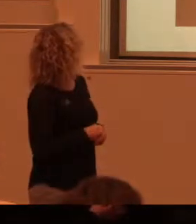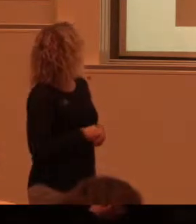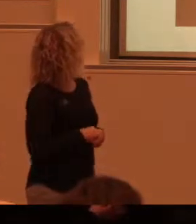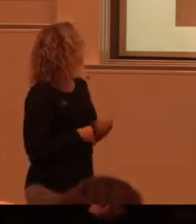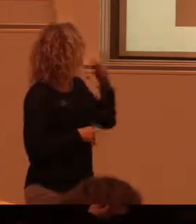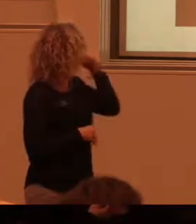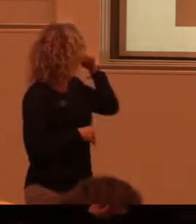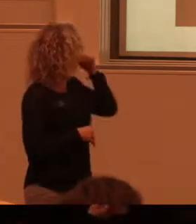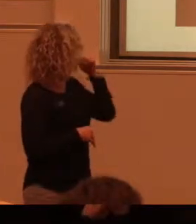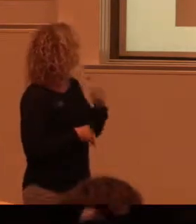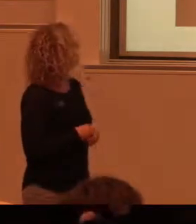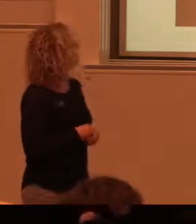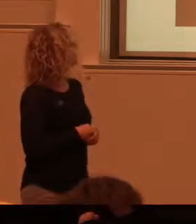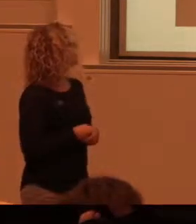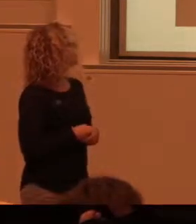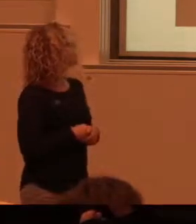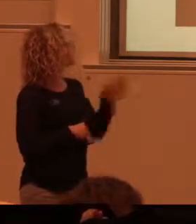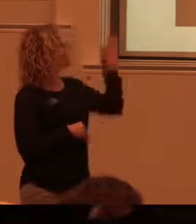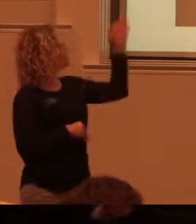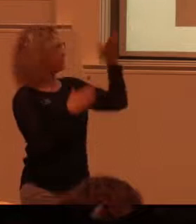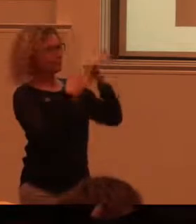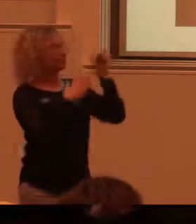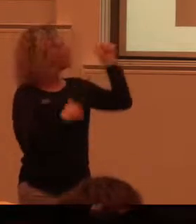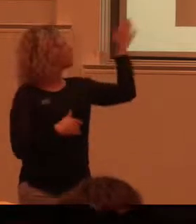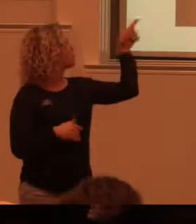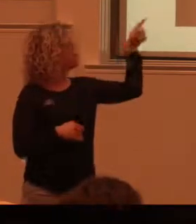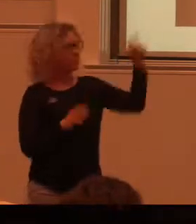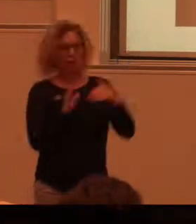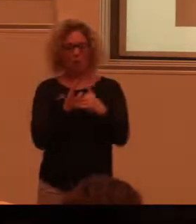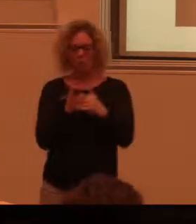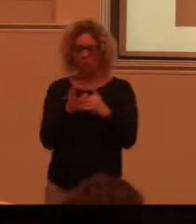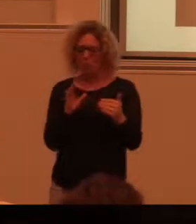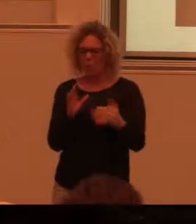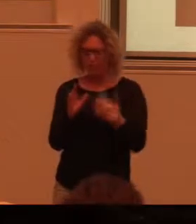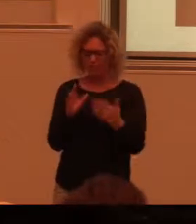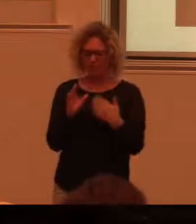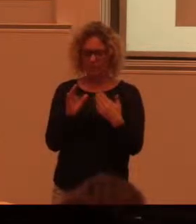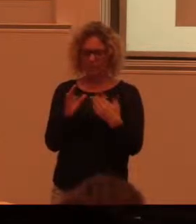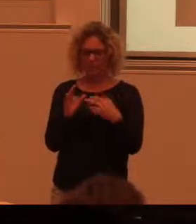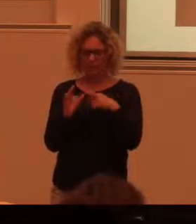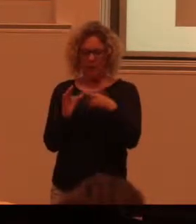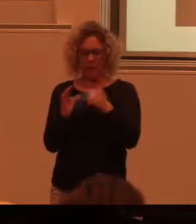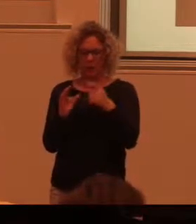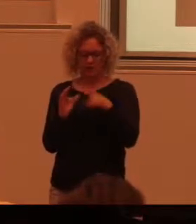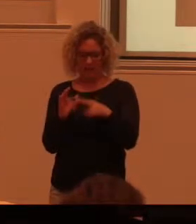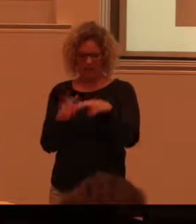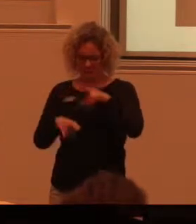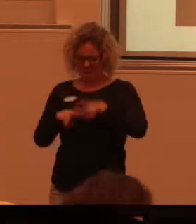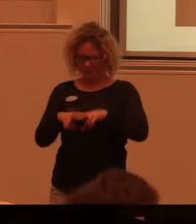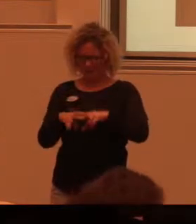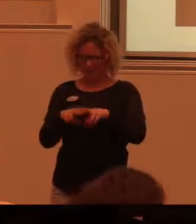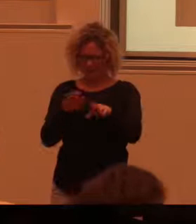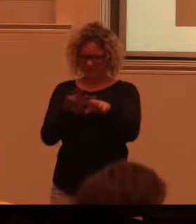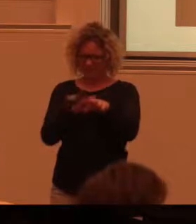Andra miljöer och modeller är till exempel de här ifrån dels ifrån ratan ligger uppe i